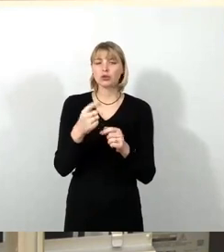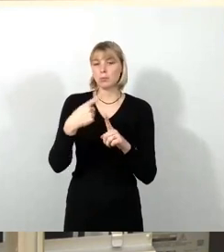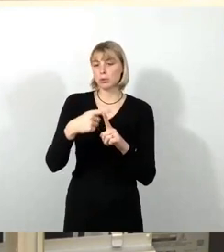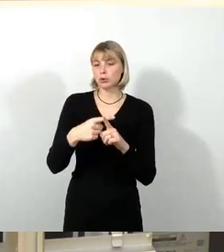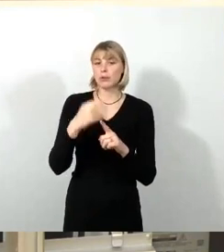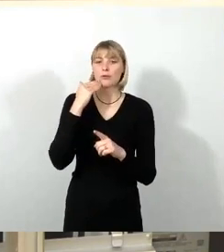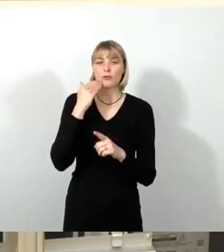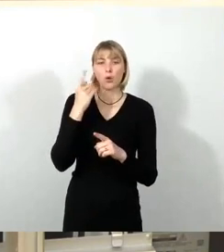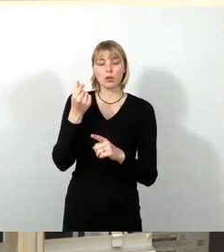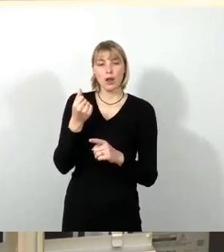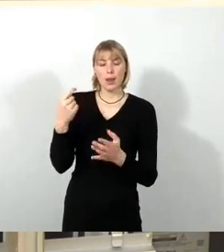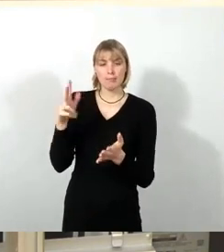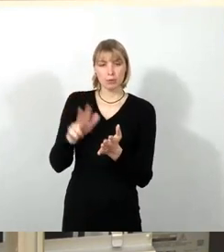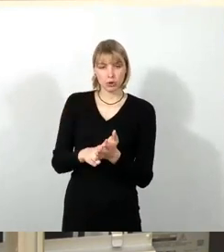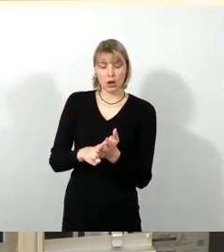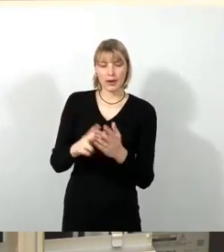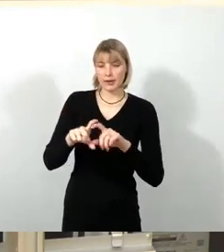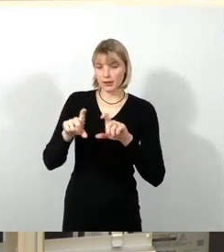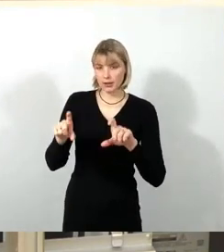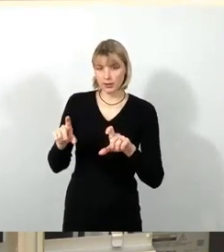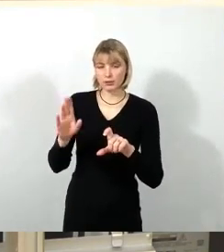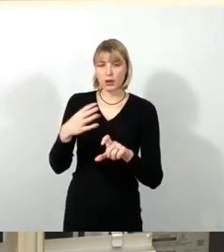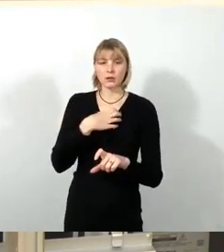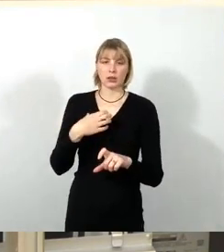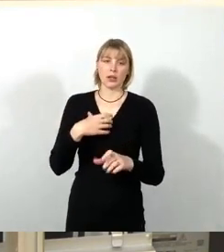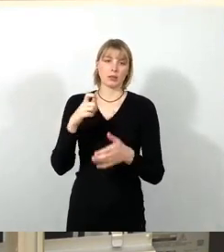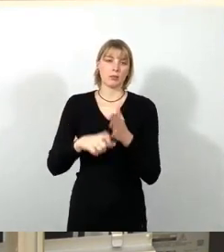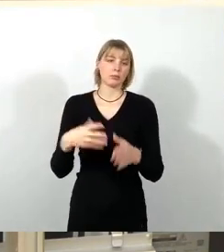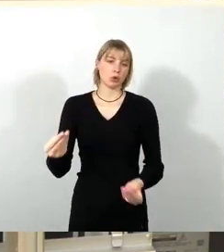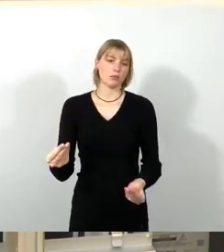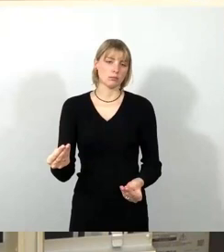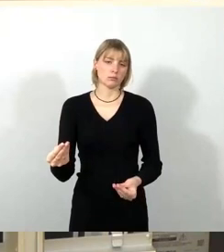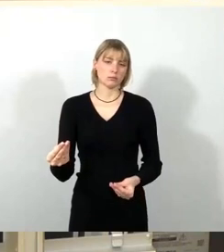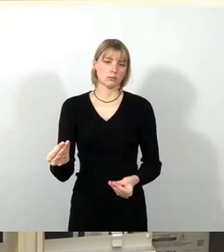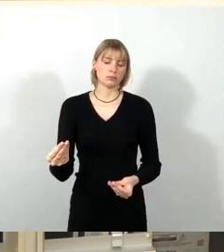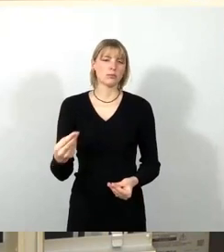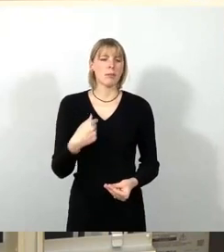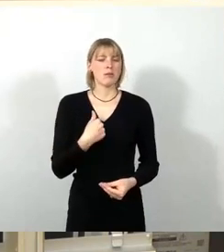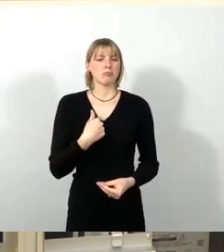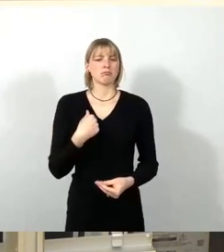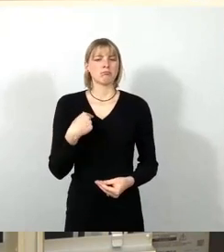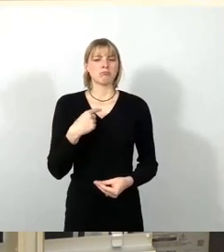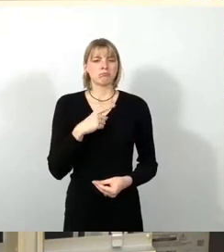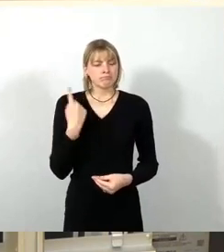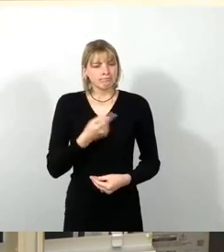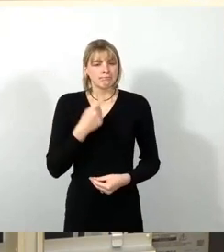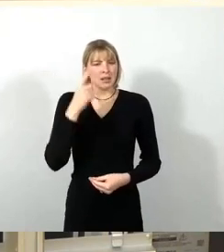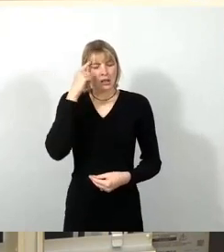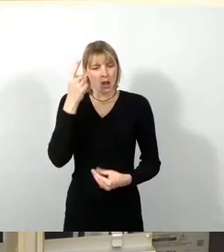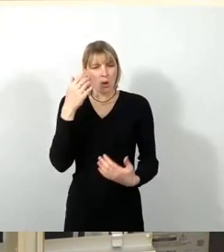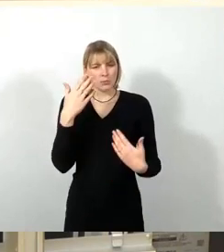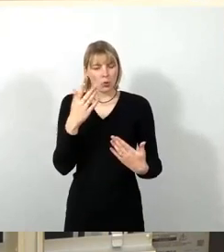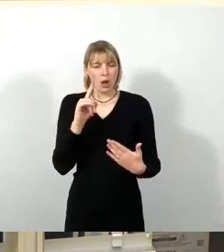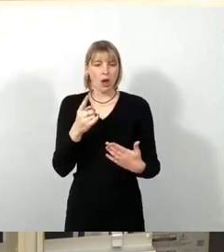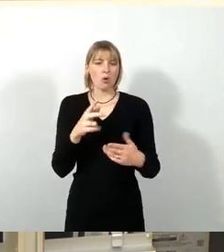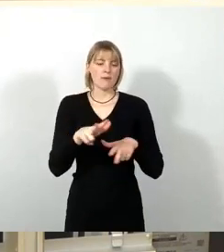ein Dresdenpass zugestellt werden. Wir denken, und so sieht das auch die Stellungnahme der Verwaltung, ist eher